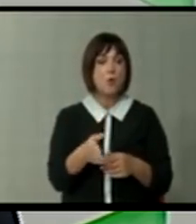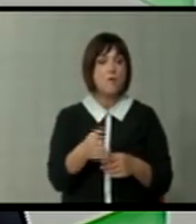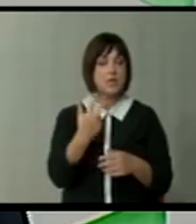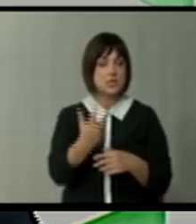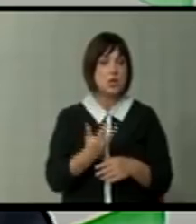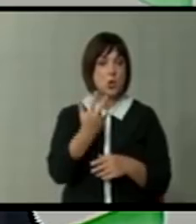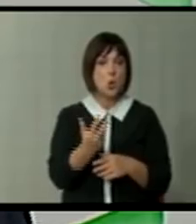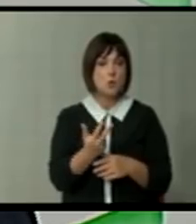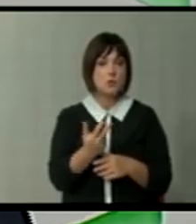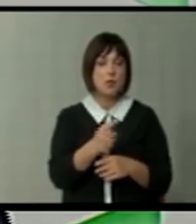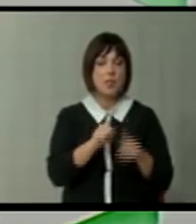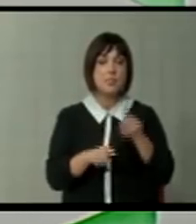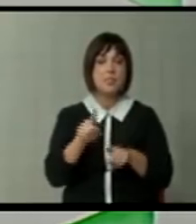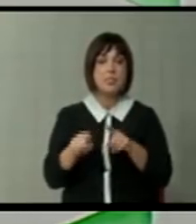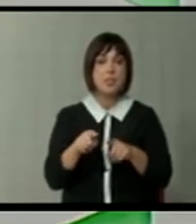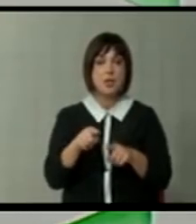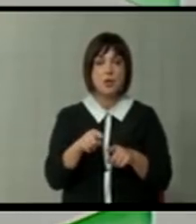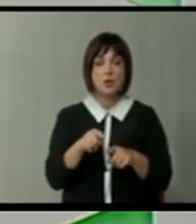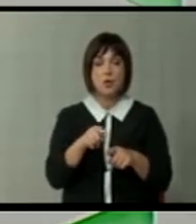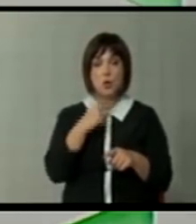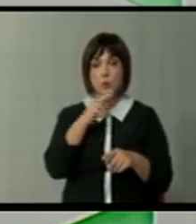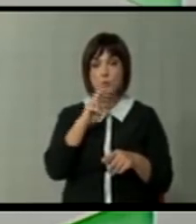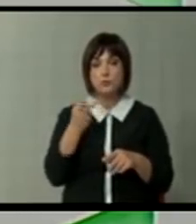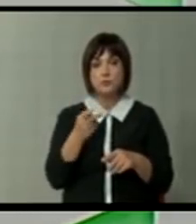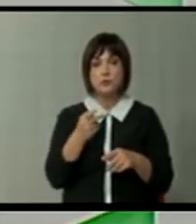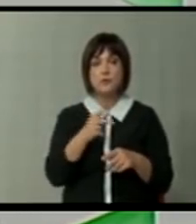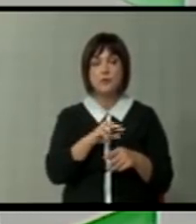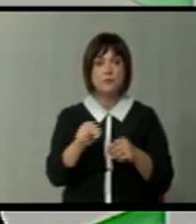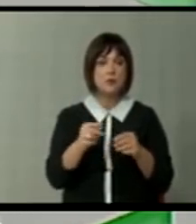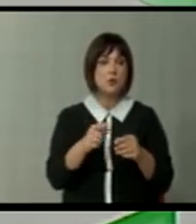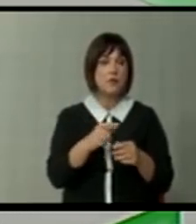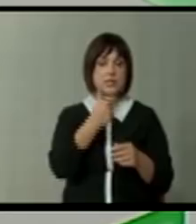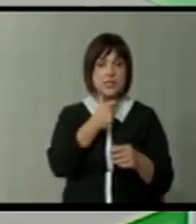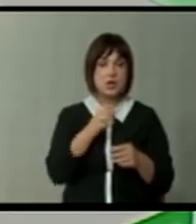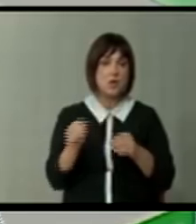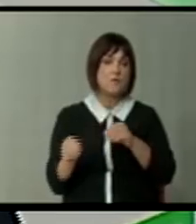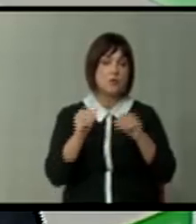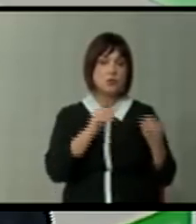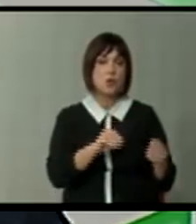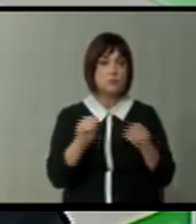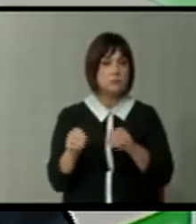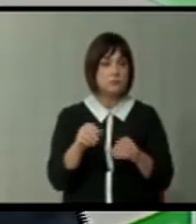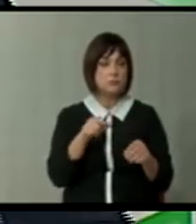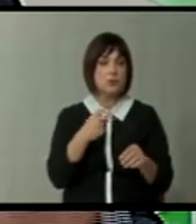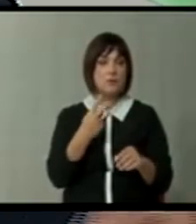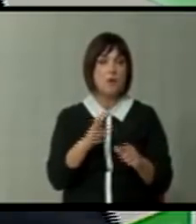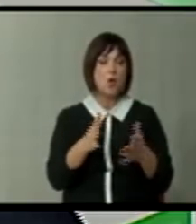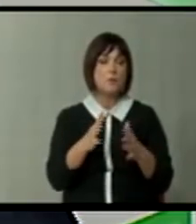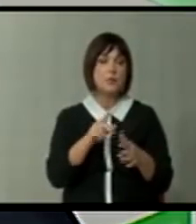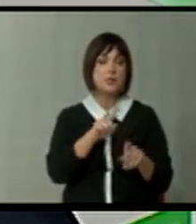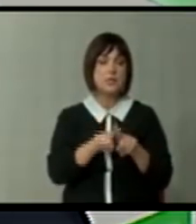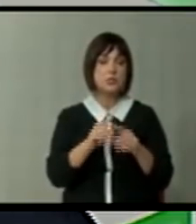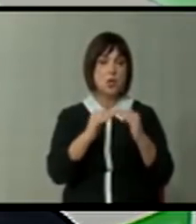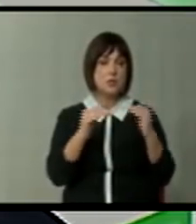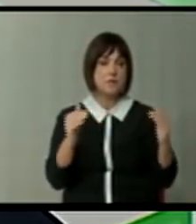години некој стави тула другиот трни две па новиот стави уште една или вториот стави уште две отприлика сме на истан